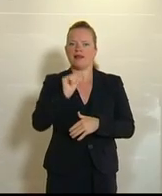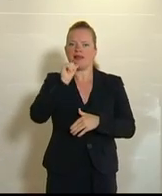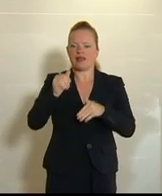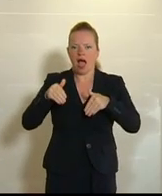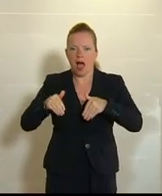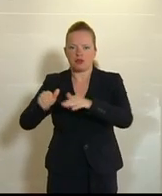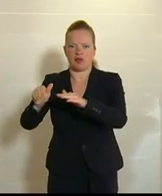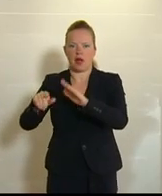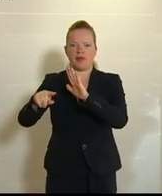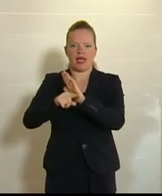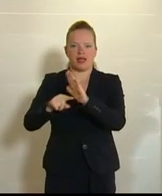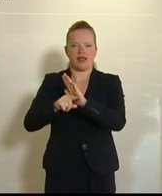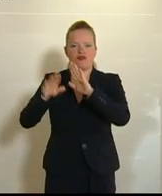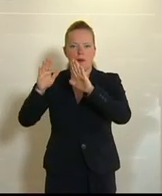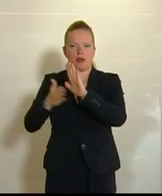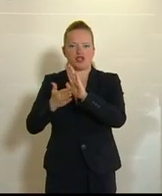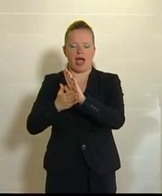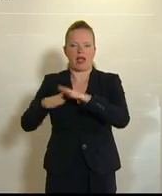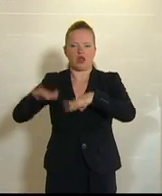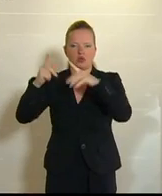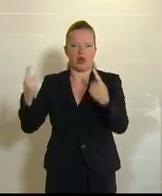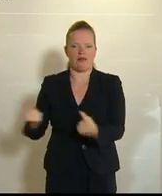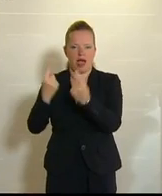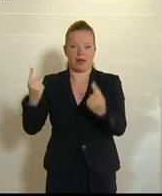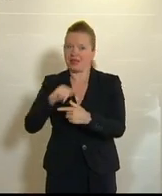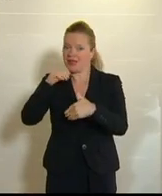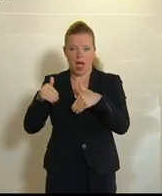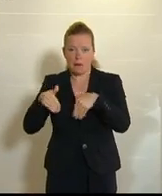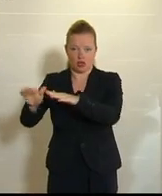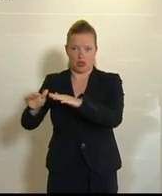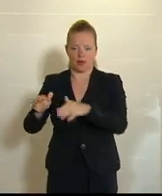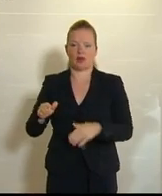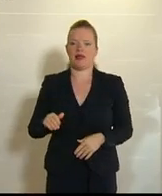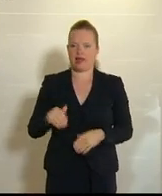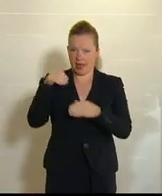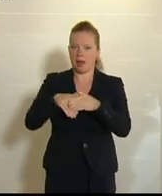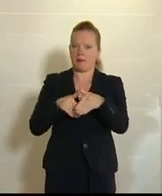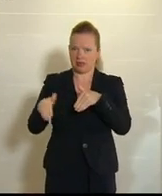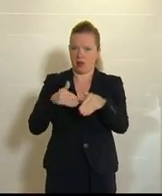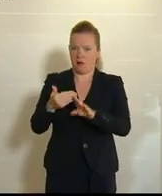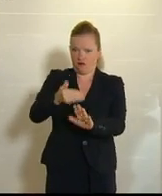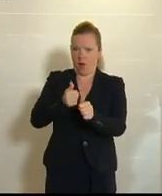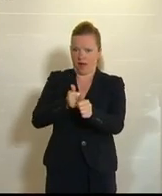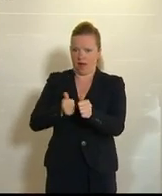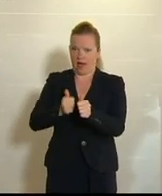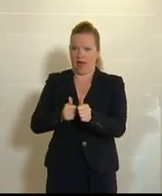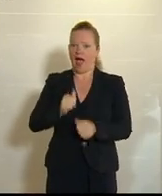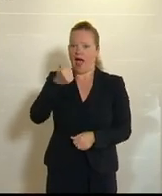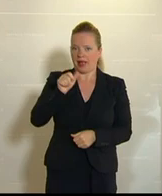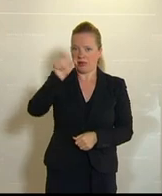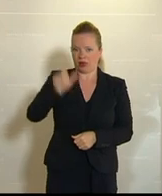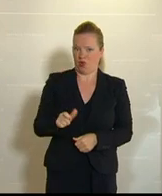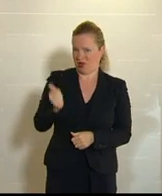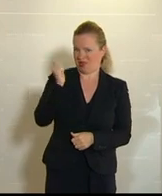negativ beschiedenen Asylwerbern. Das war ja Gang und Gebe im Innenministerium unter meinen Vorgängern. Einer sitzt jetzt hinter mir als